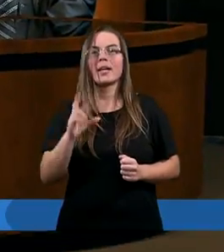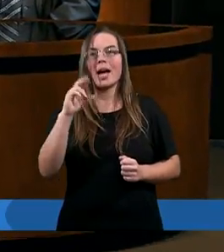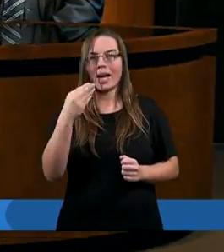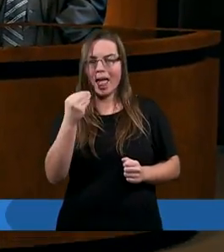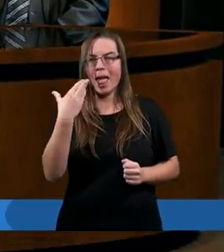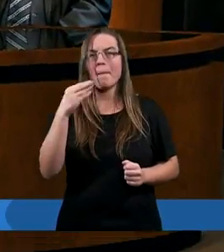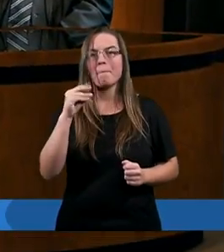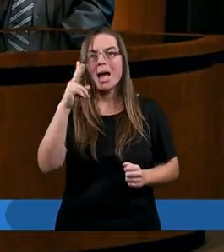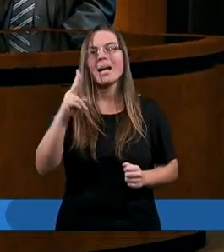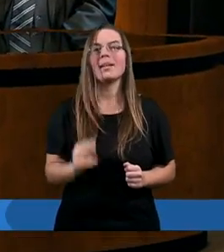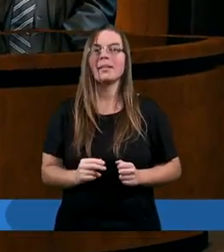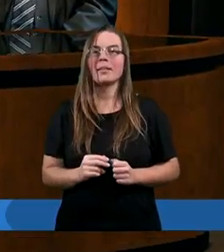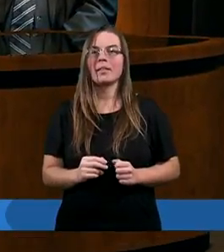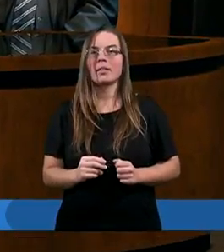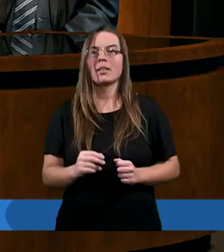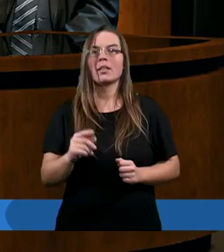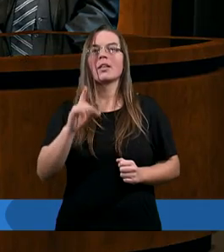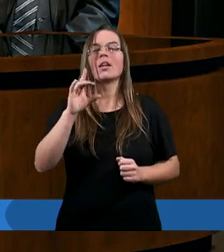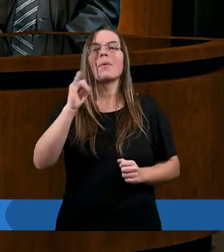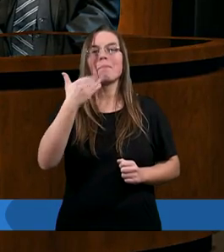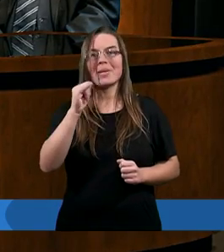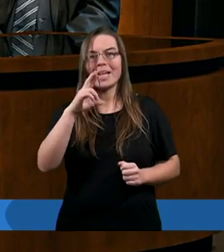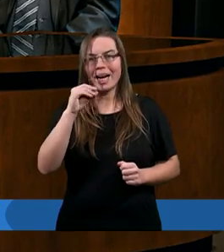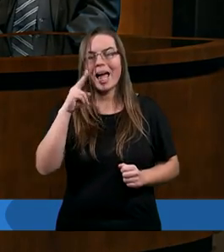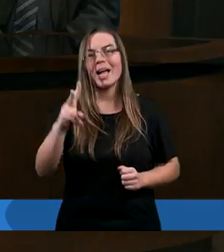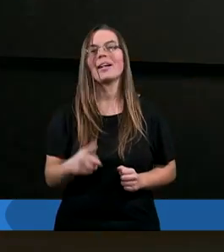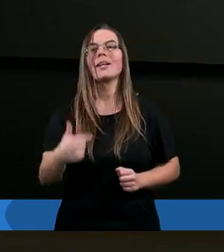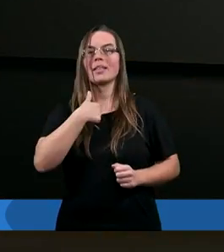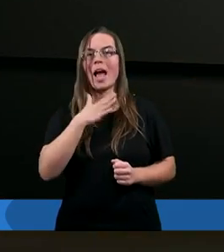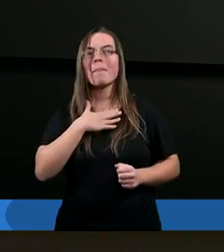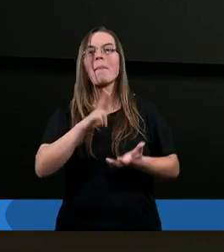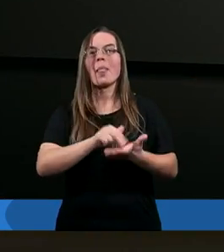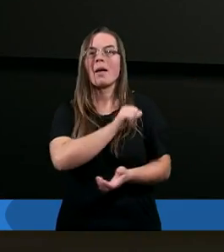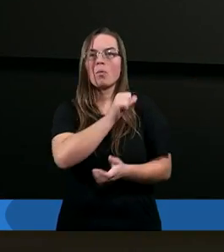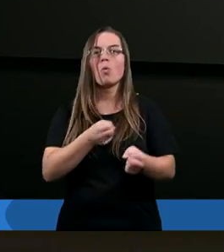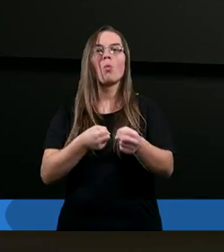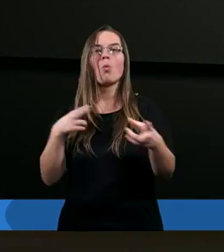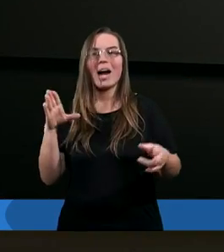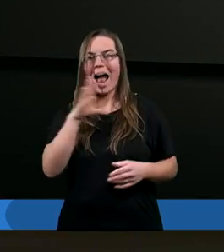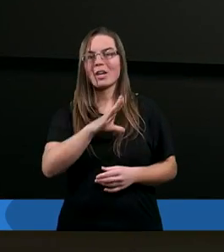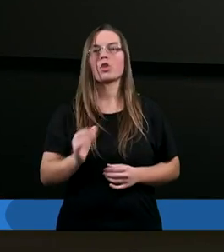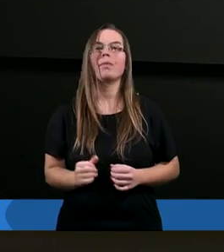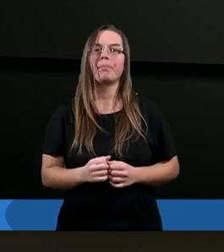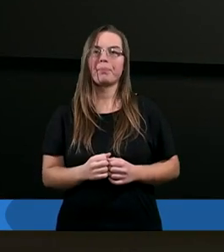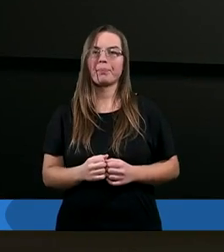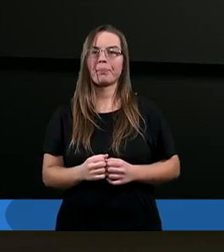Remek i Grzegorz. A ja mam na imię Łukasz.